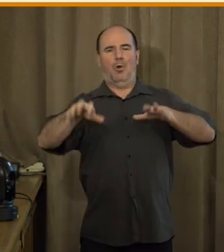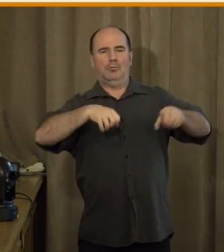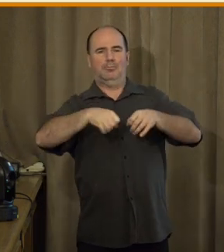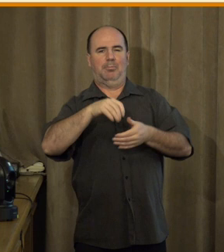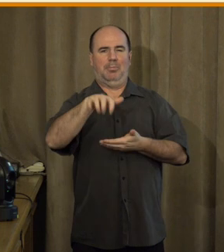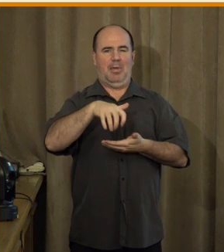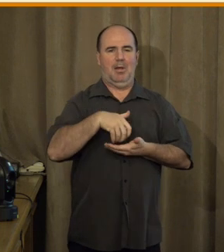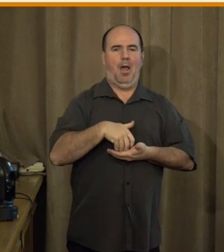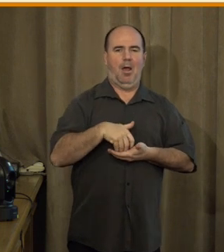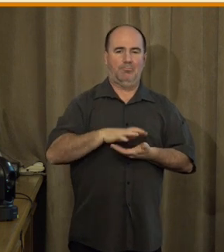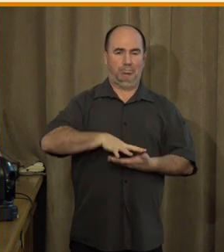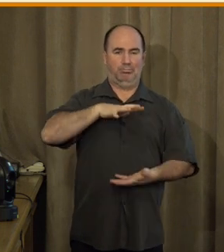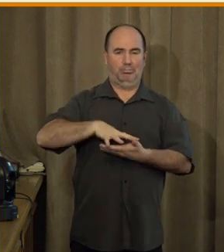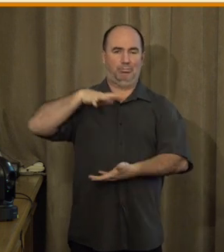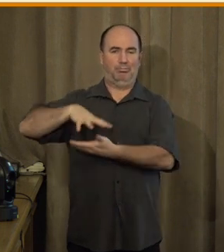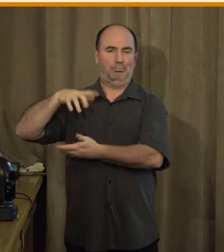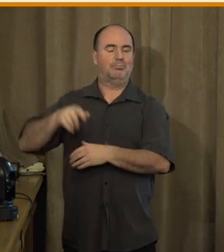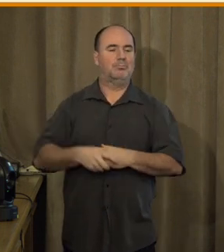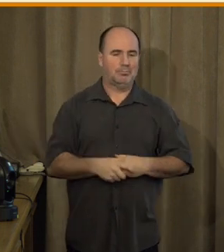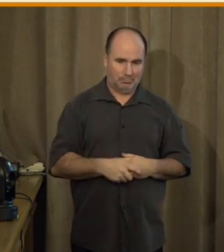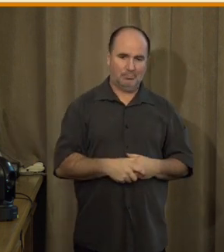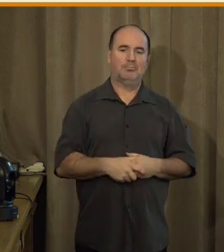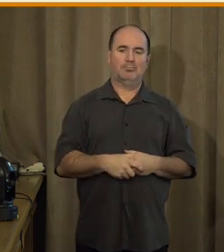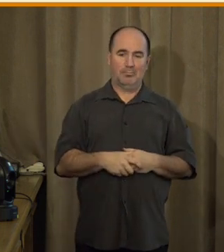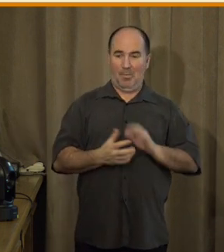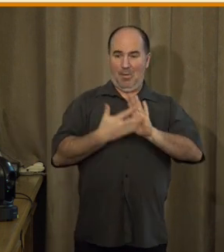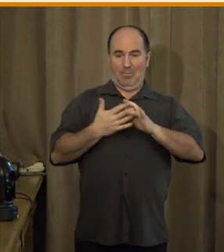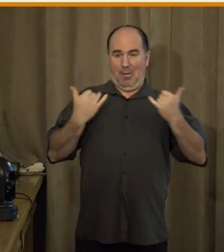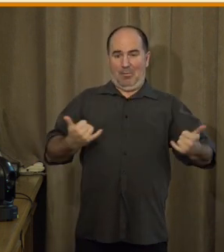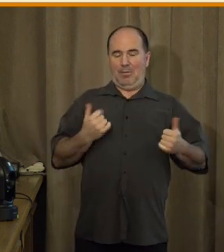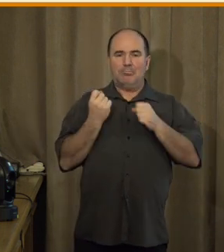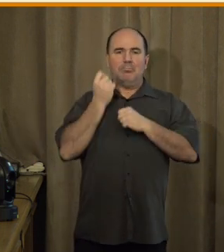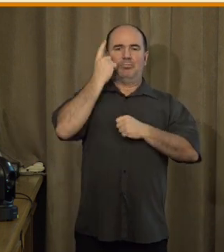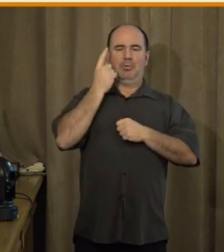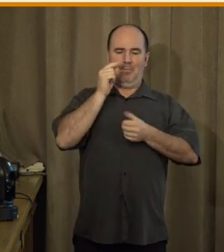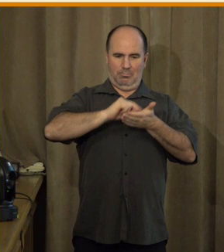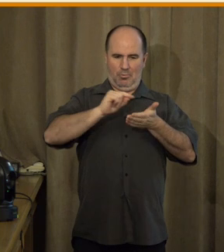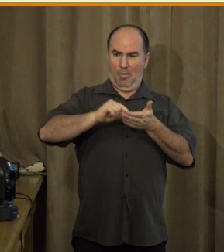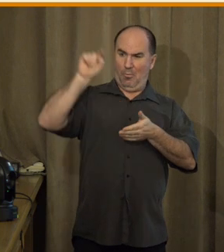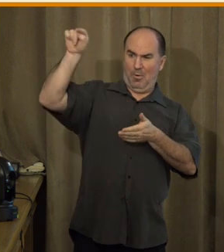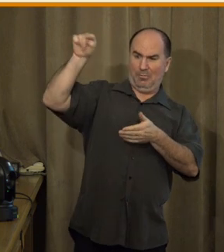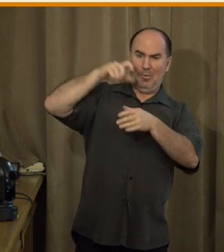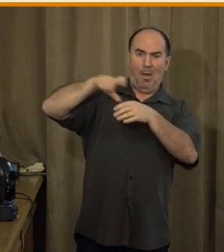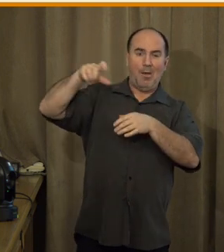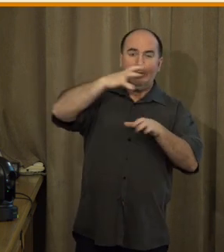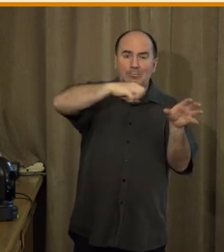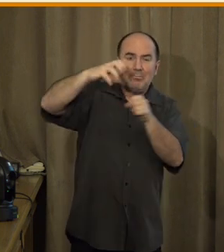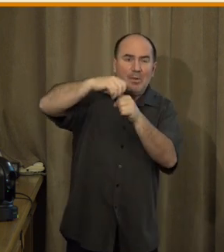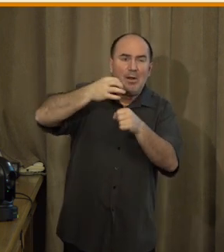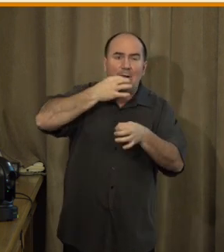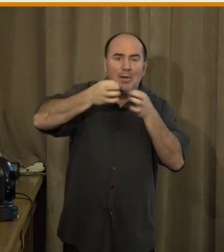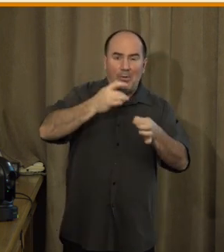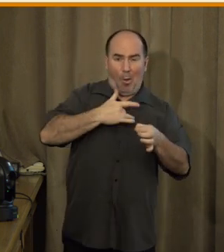tomu, pozitivní vize, že by tento úřad mohl tyto data sbírat. Nicméně to, co víme, je, je, že ani tento úřad zatím